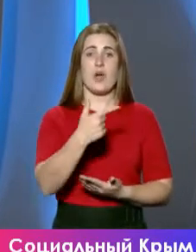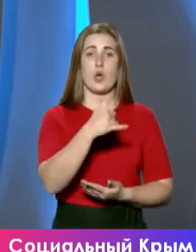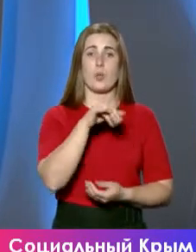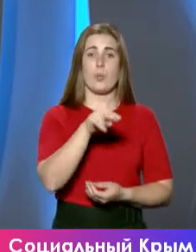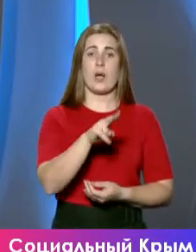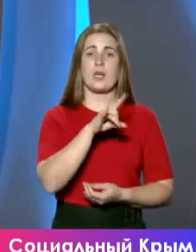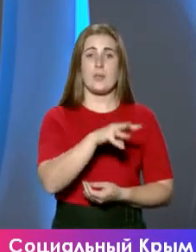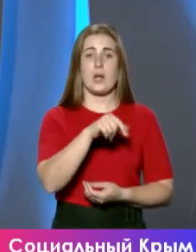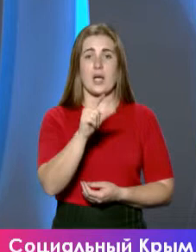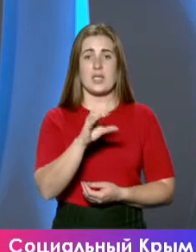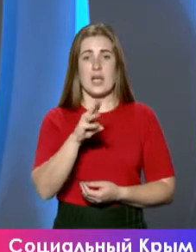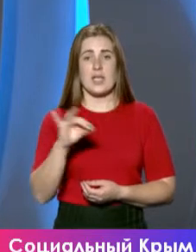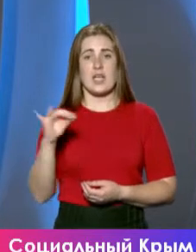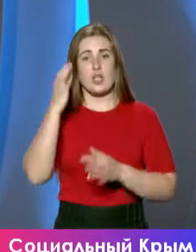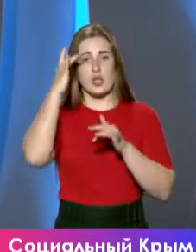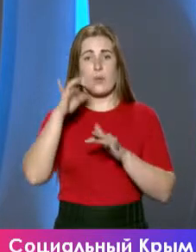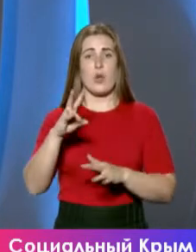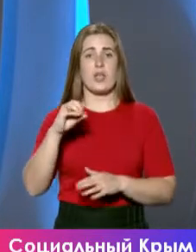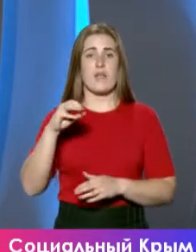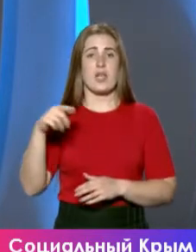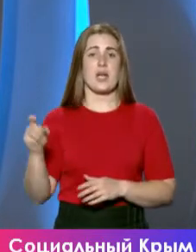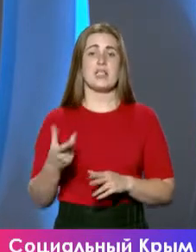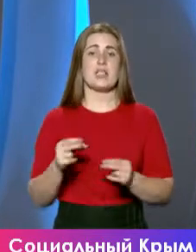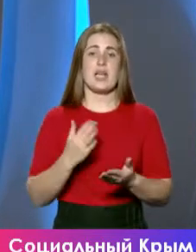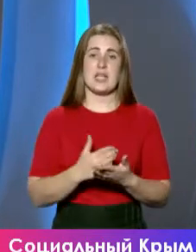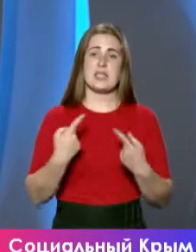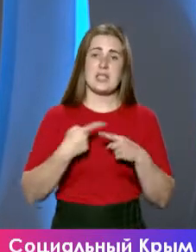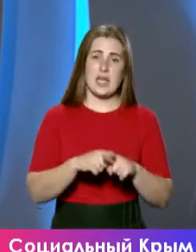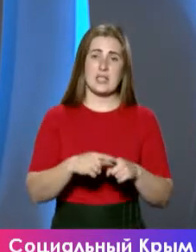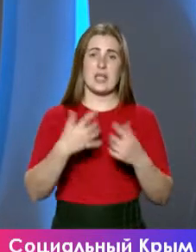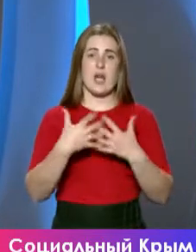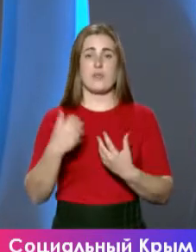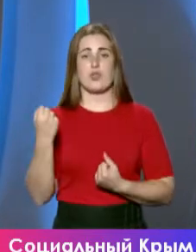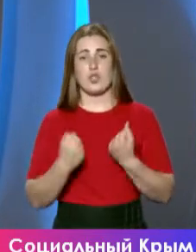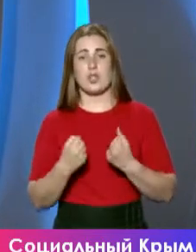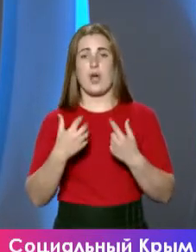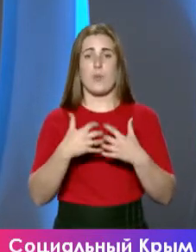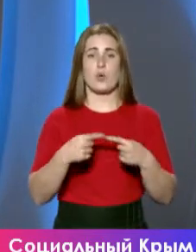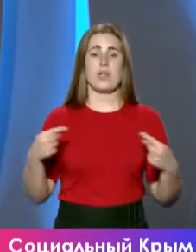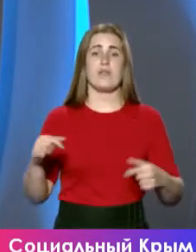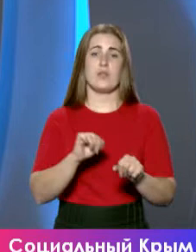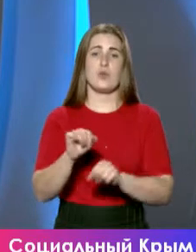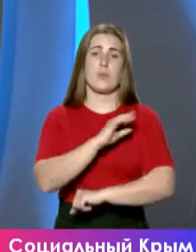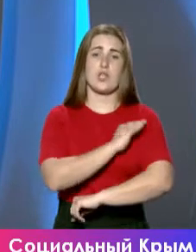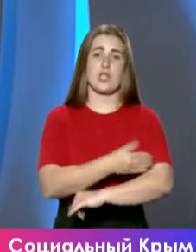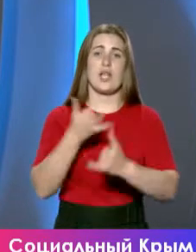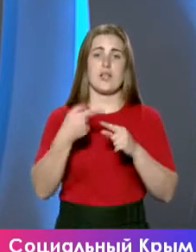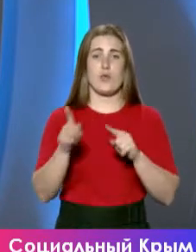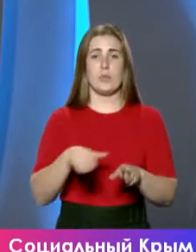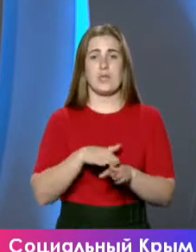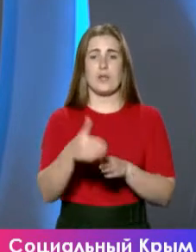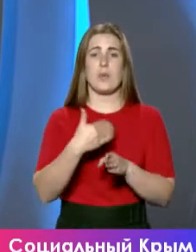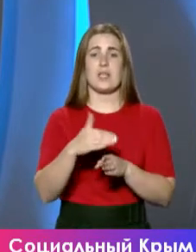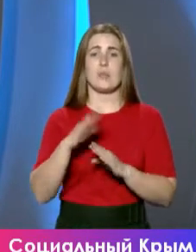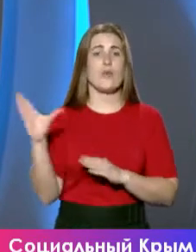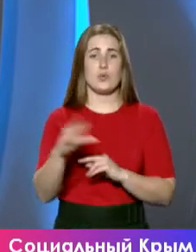Крымгазсеть и Черноморный Тегаз, где есть и техника, и оборудование, и возможности, и мощности для того, чтобы реализовать поэтапно